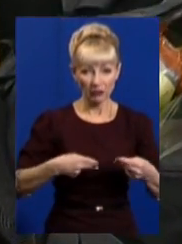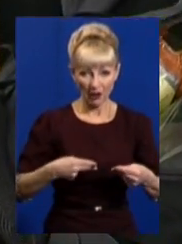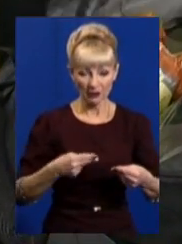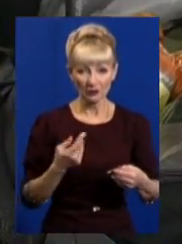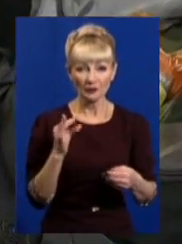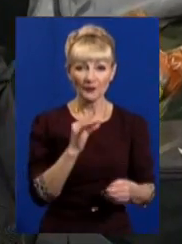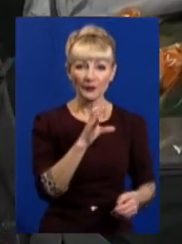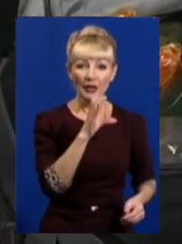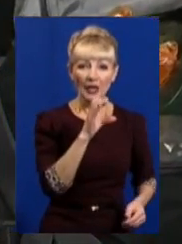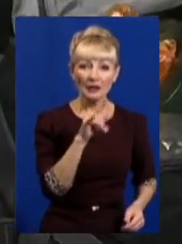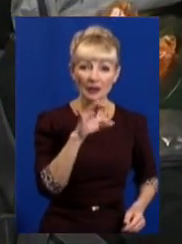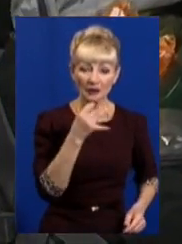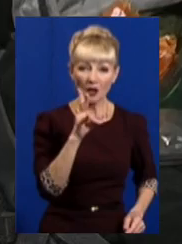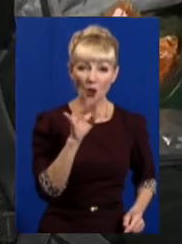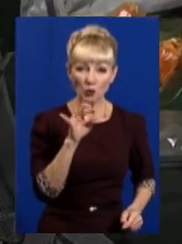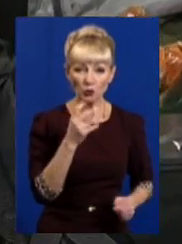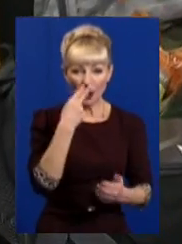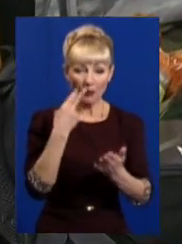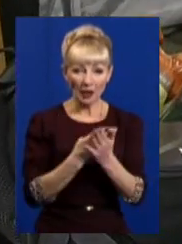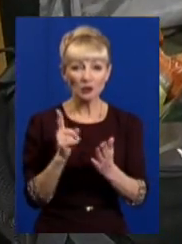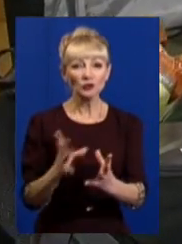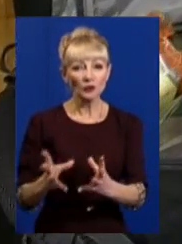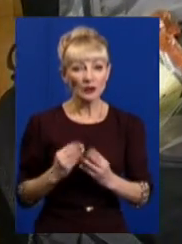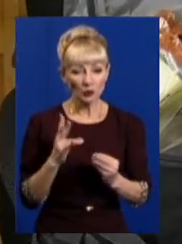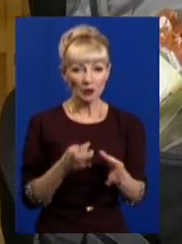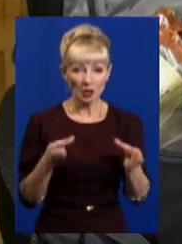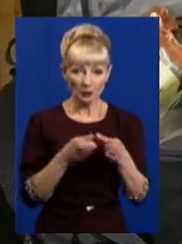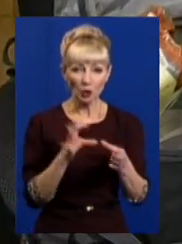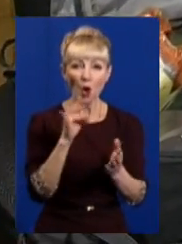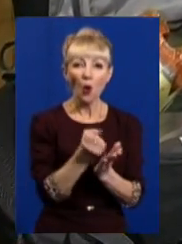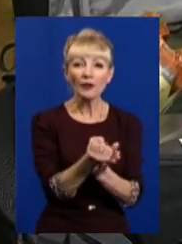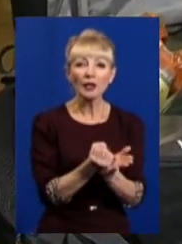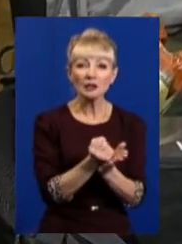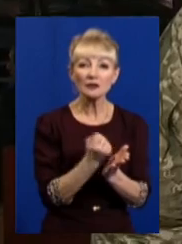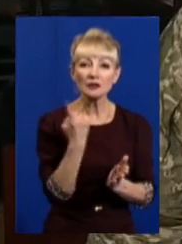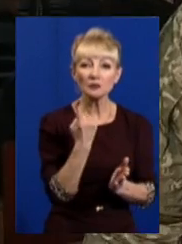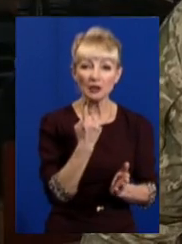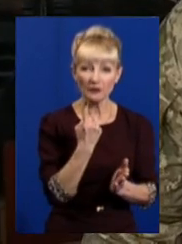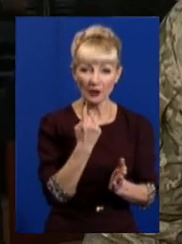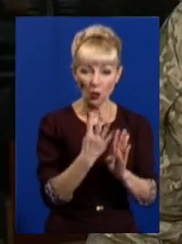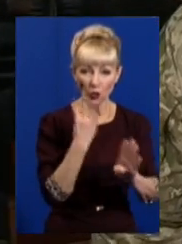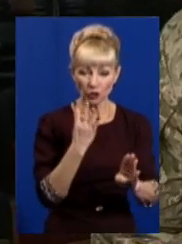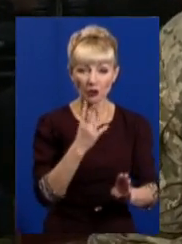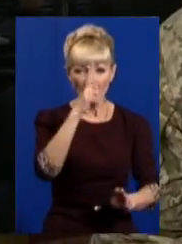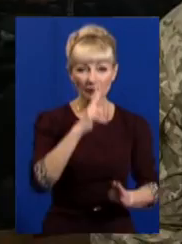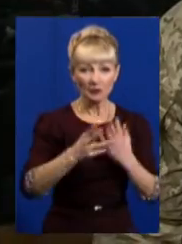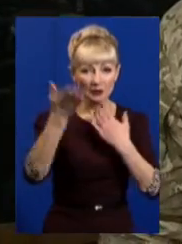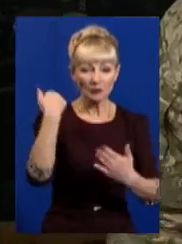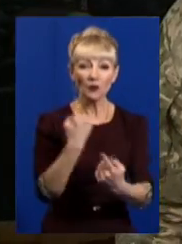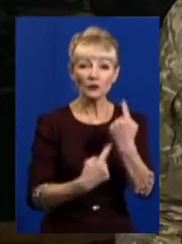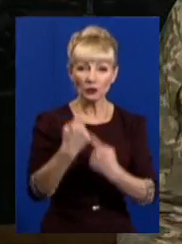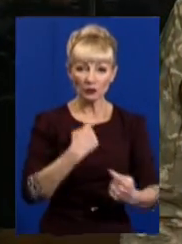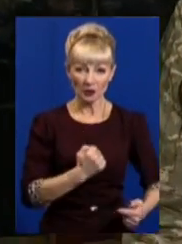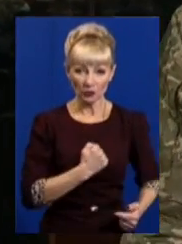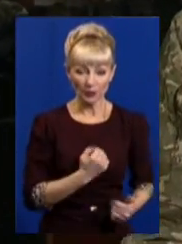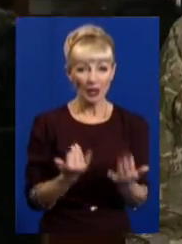Сергій Козуля показує речі, які візьме з собою на збори. Він – резервіст першої черги. Два місяці тому чоловік повернувся зі служби.